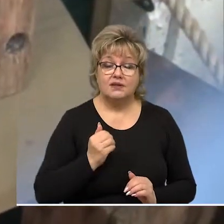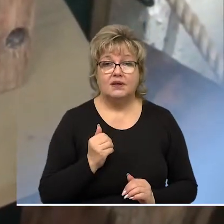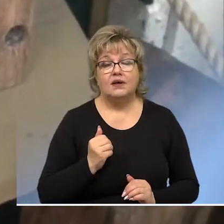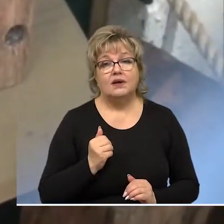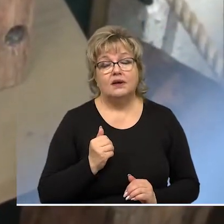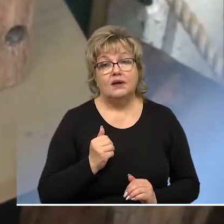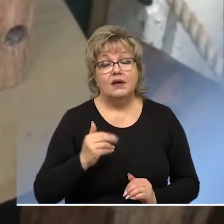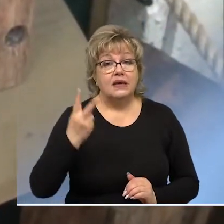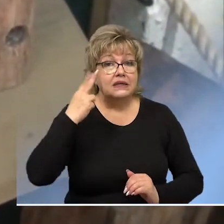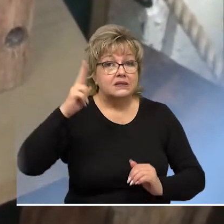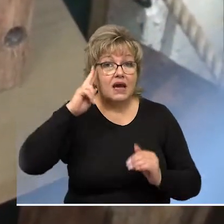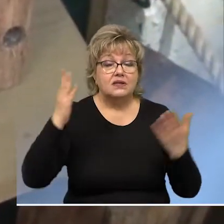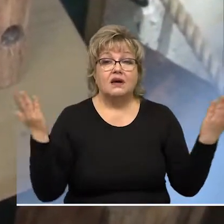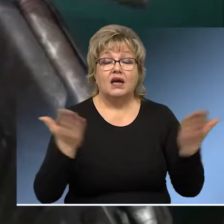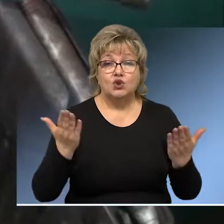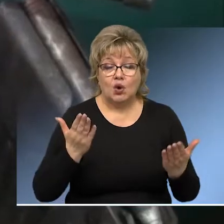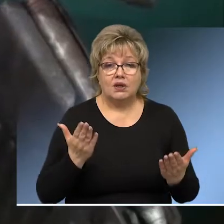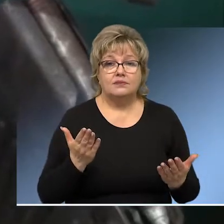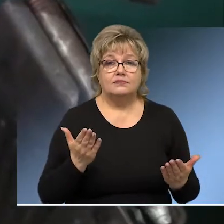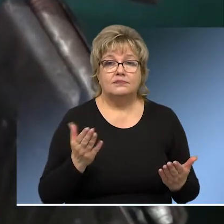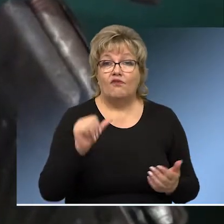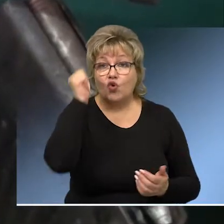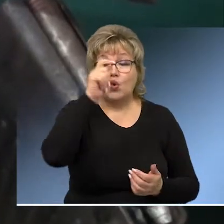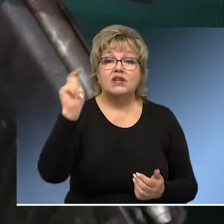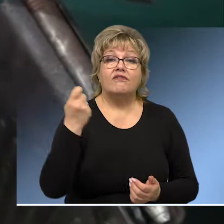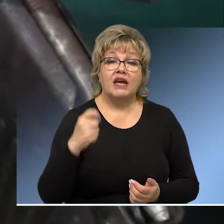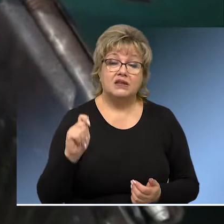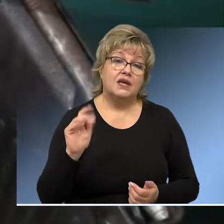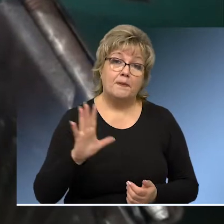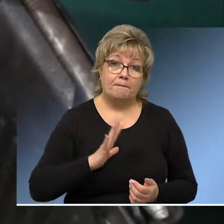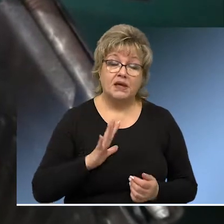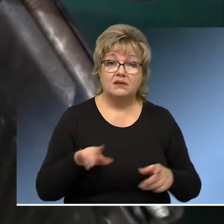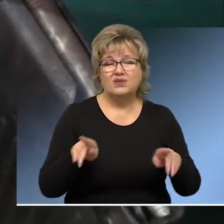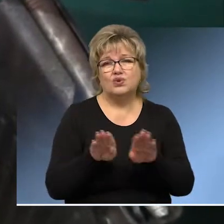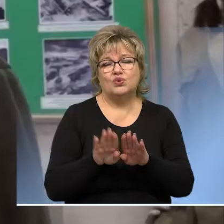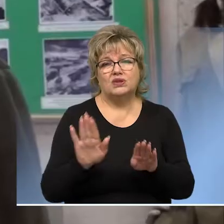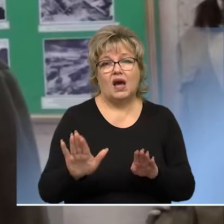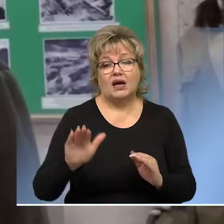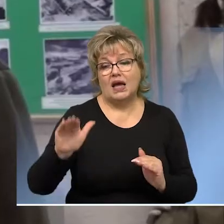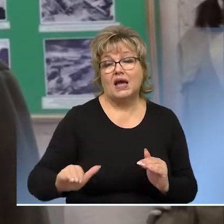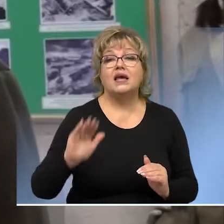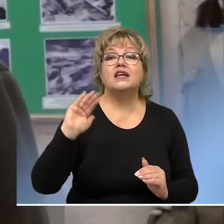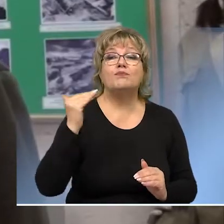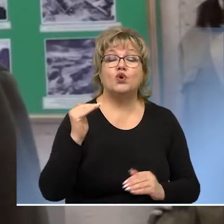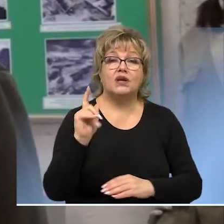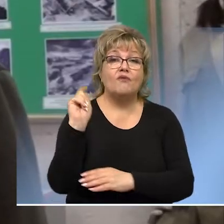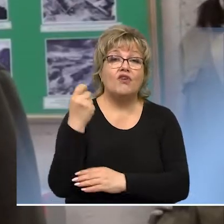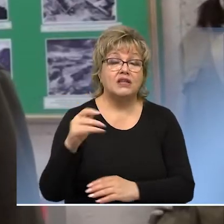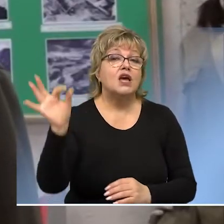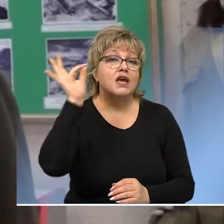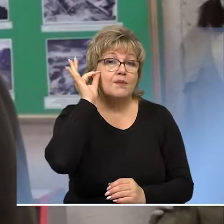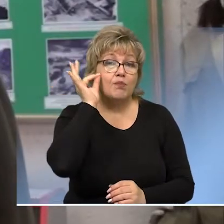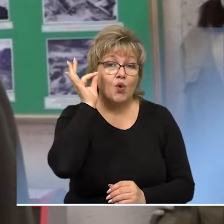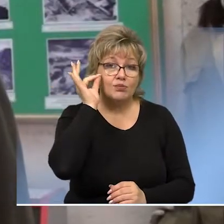и дяди, который в годы войны был, ну так сказать, ребенком войны.